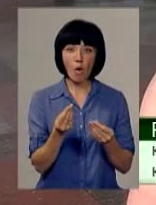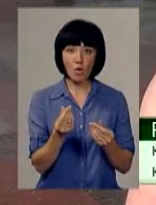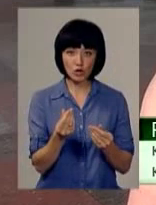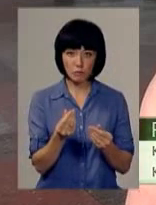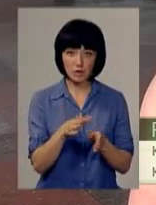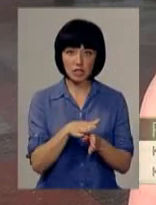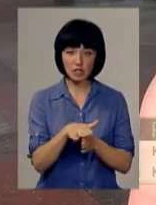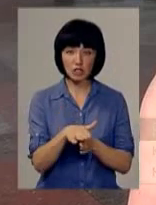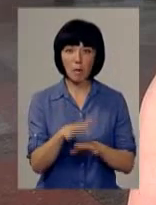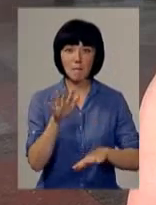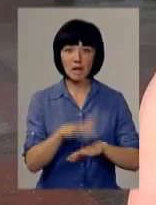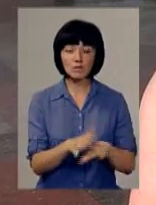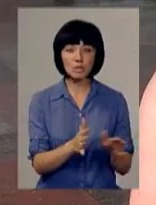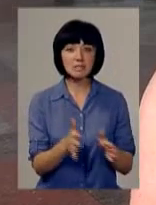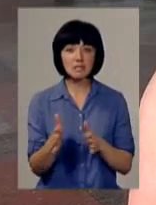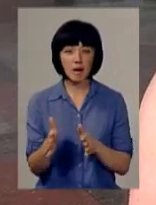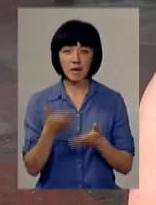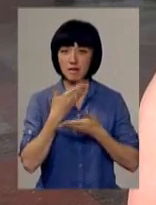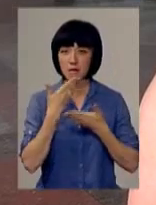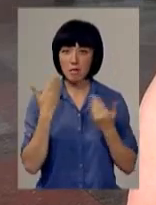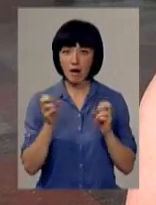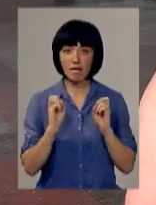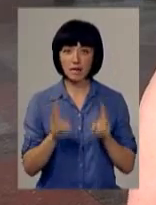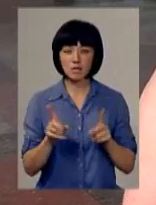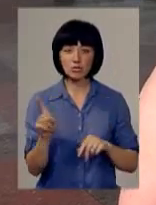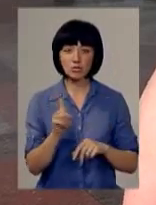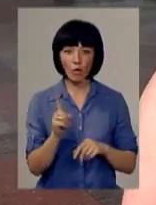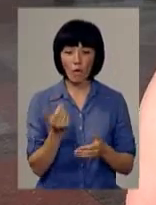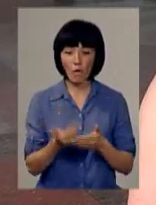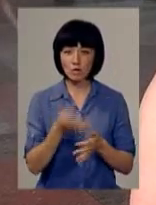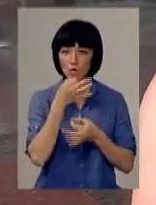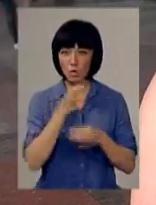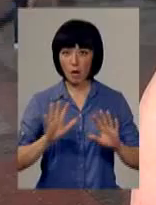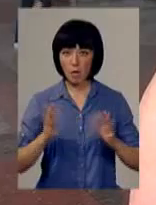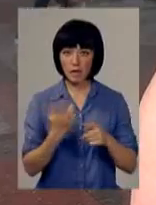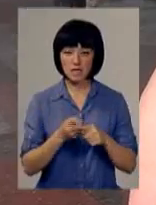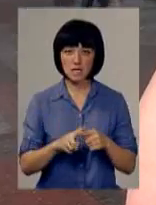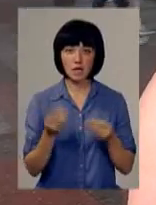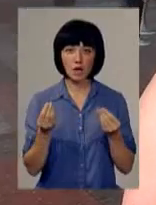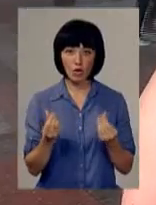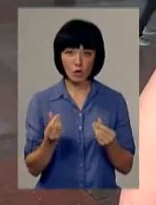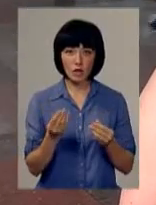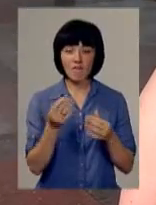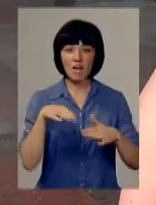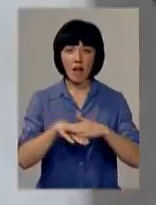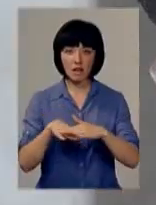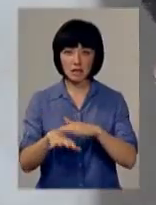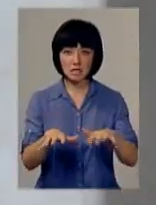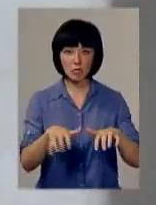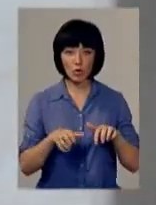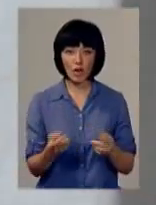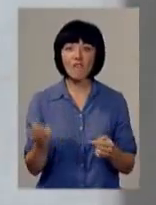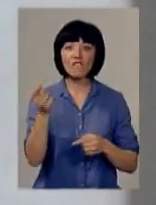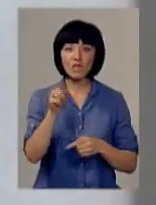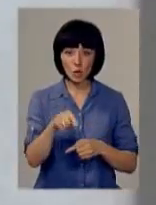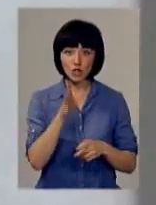саме банківської системи. Тобто немає ризику, що в будь-який момент ці гроші вкладники заверуть. В той